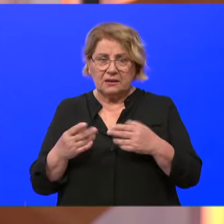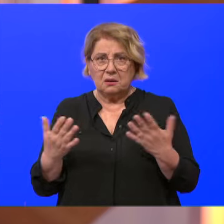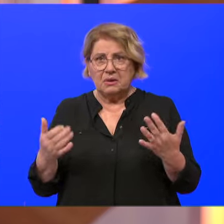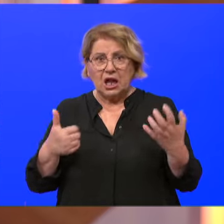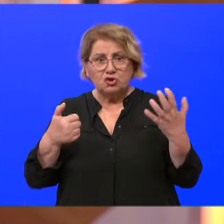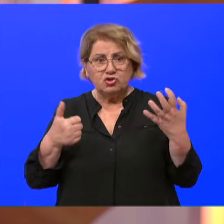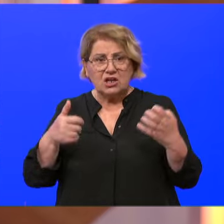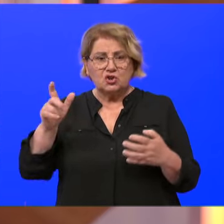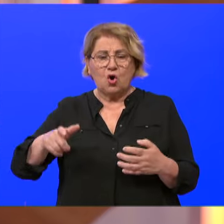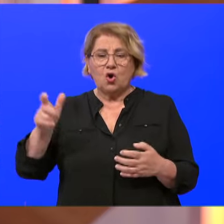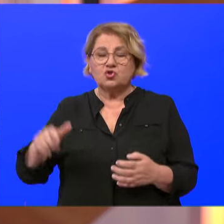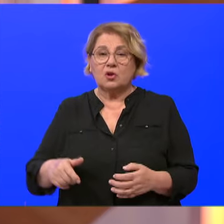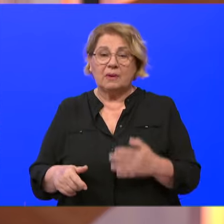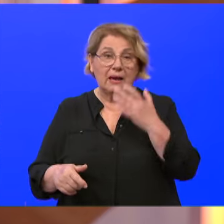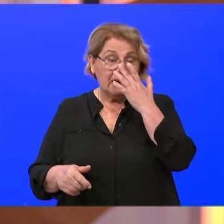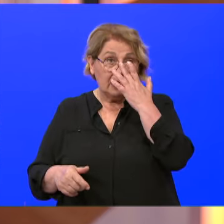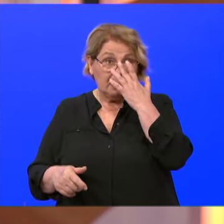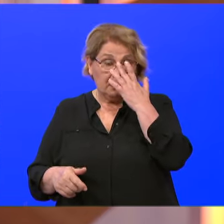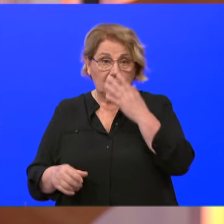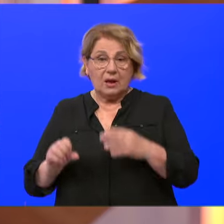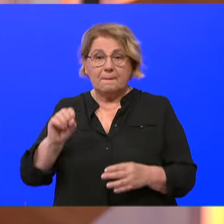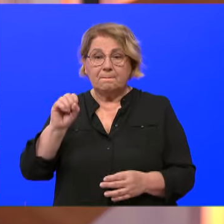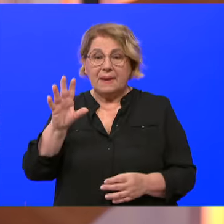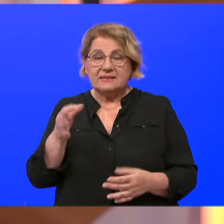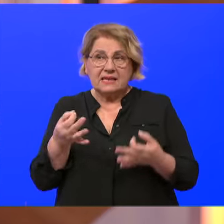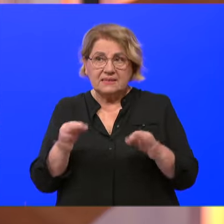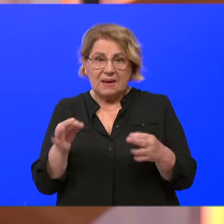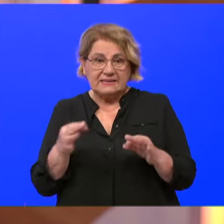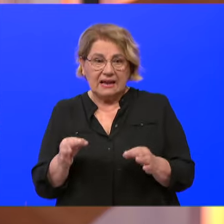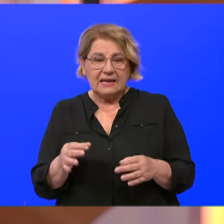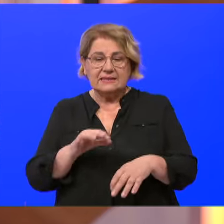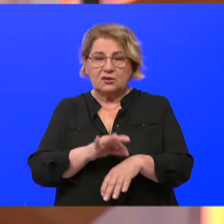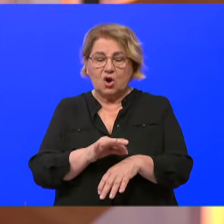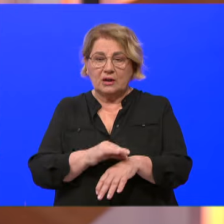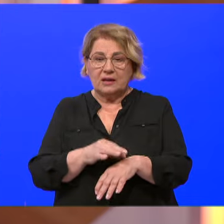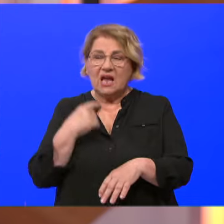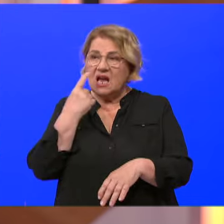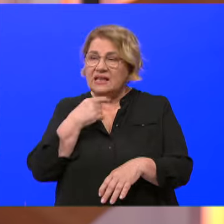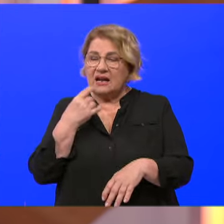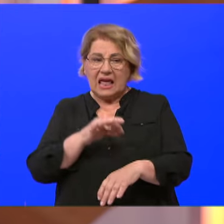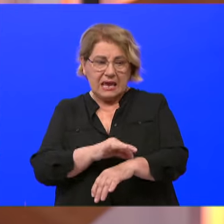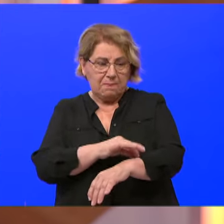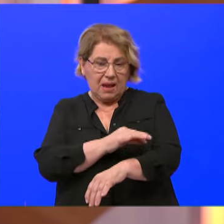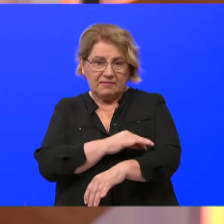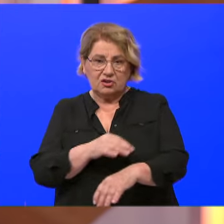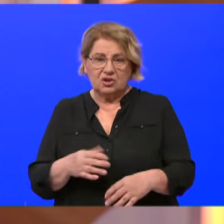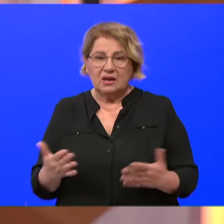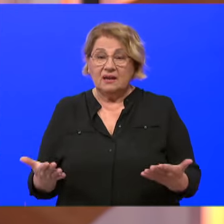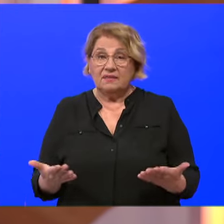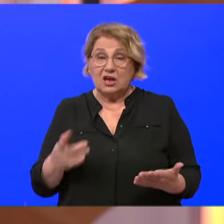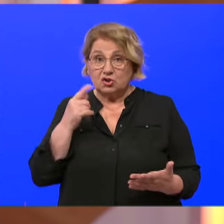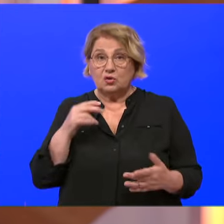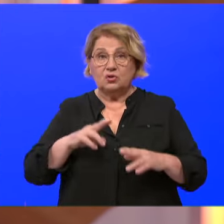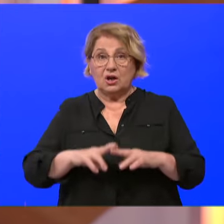negdje 600 ljudi. Bilo je 15 specialista. Oralno zdravlje i madrži. Nešto ljudi je